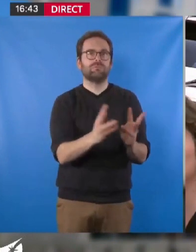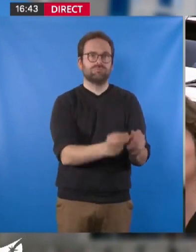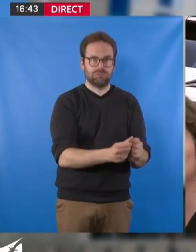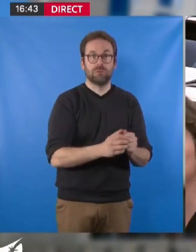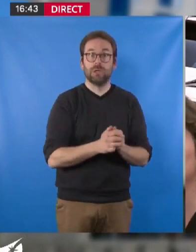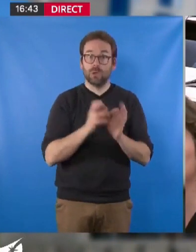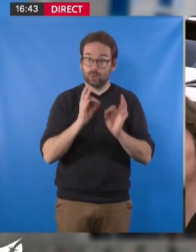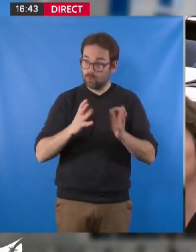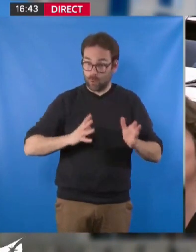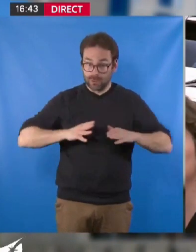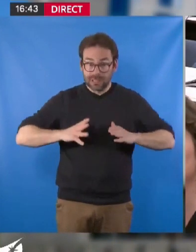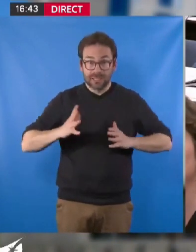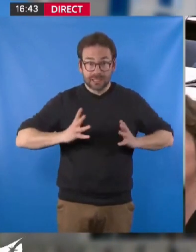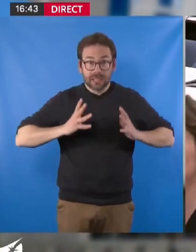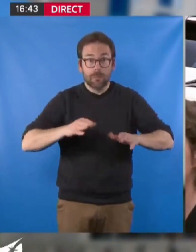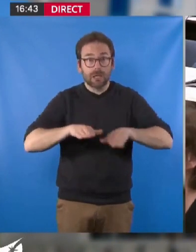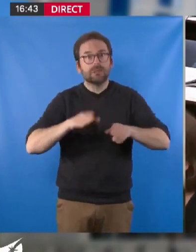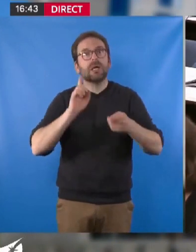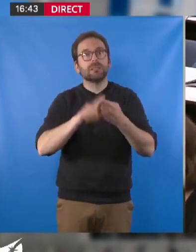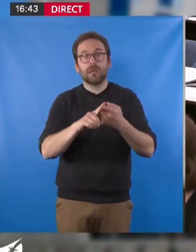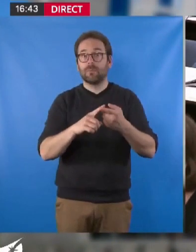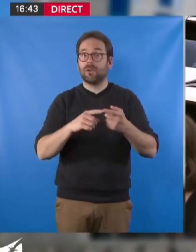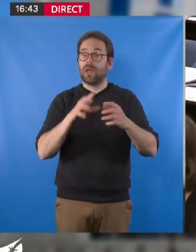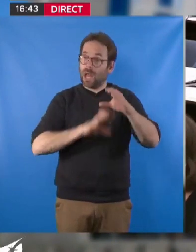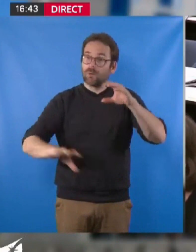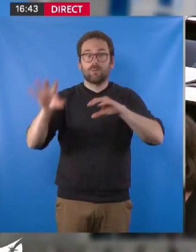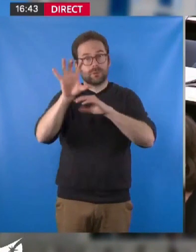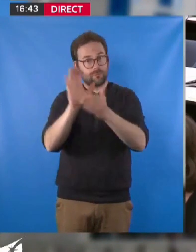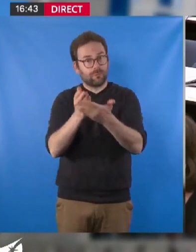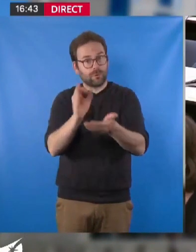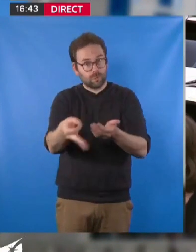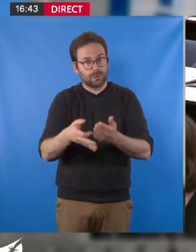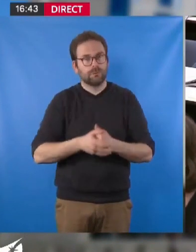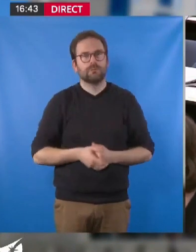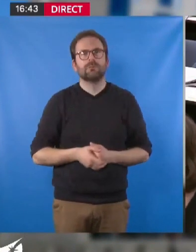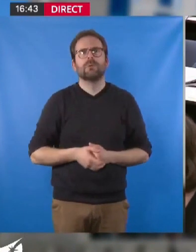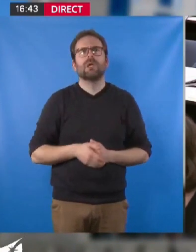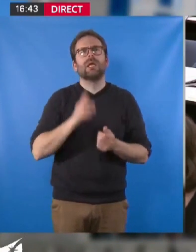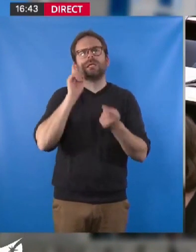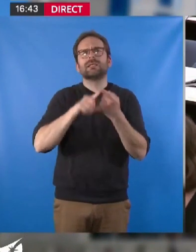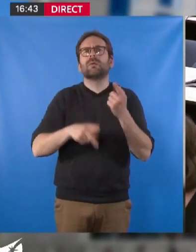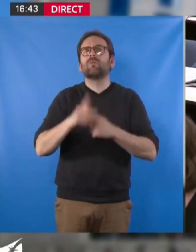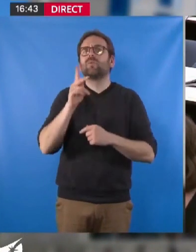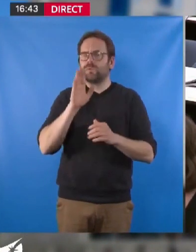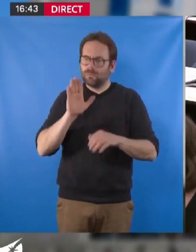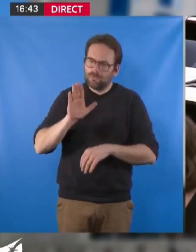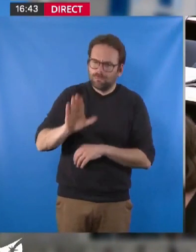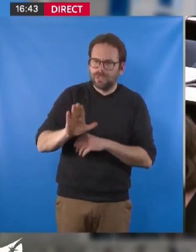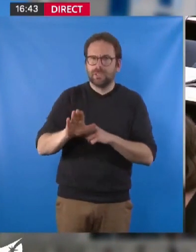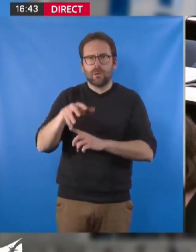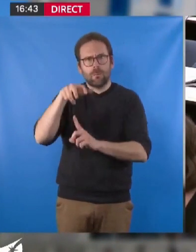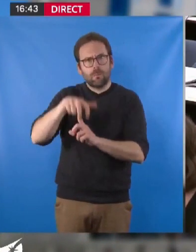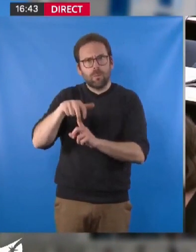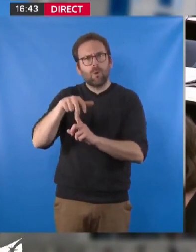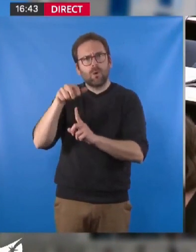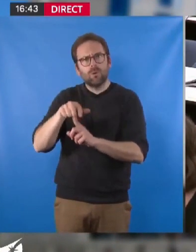de la démarche que nous avons engagée à l'échelle de notre agglomération. Sur le sujet plus propre à la question du pôle d